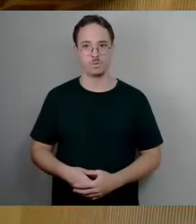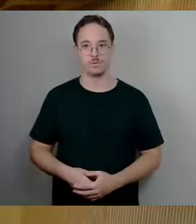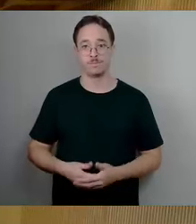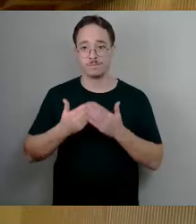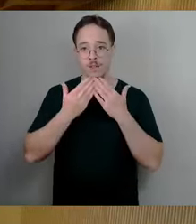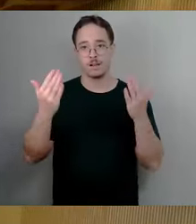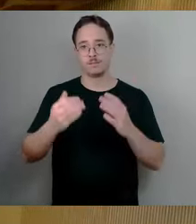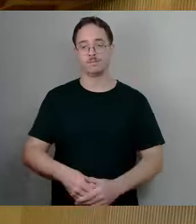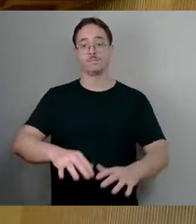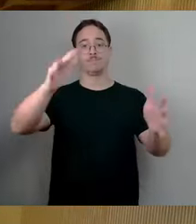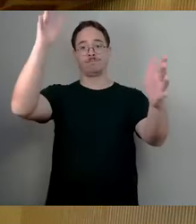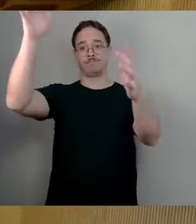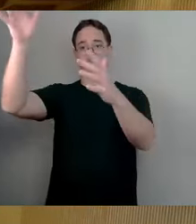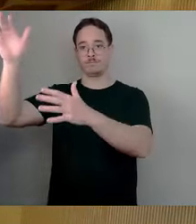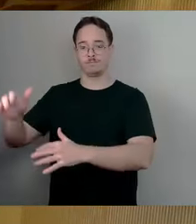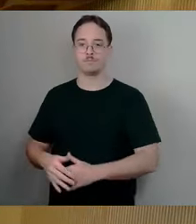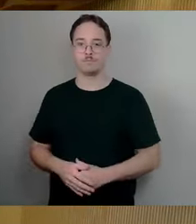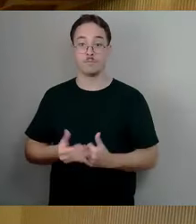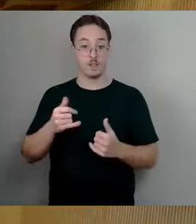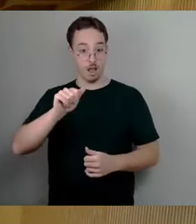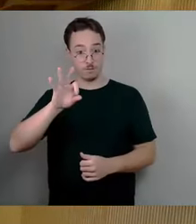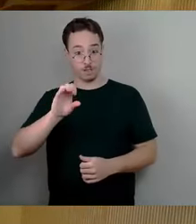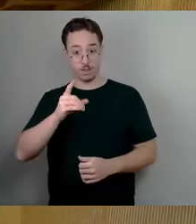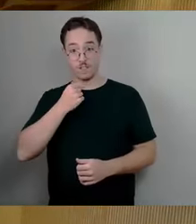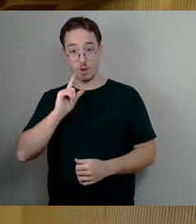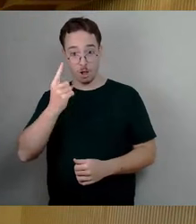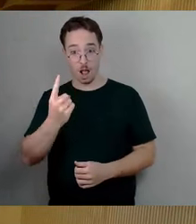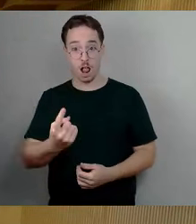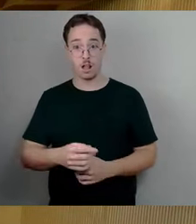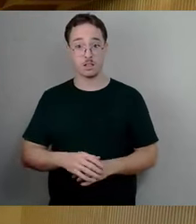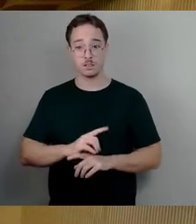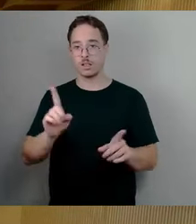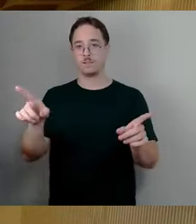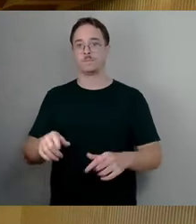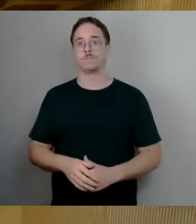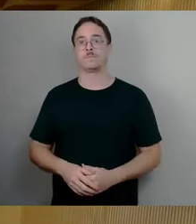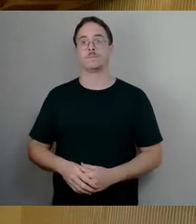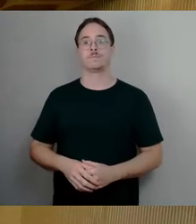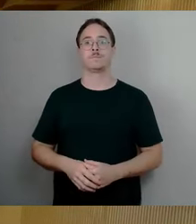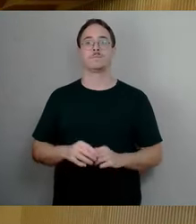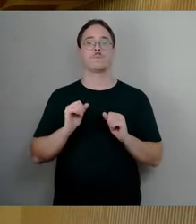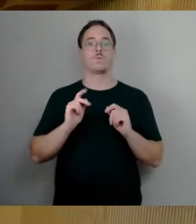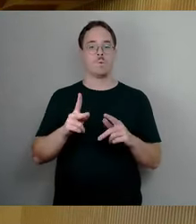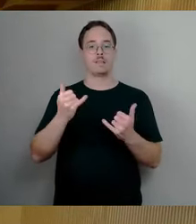Vielen Dank für die AfD nochmal reden. Nein, dann wird es weitergehen. Peter Krüger, CDU-Fraktion.